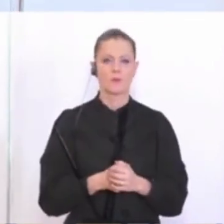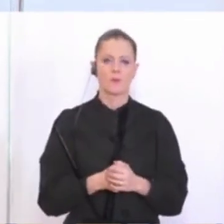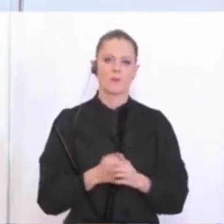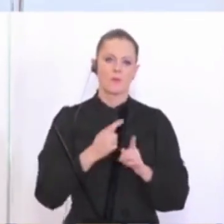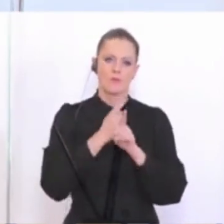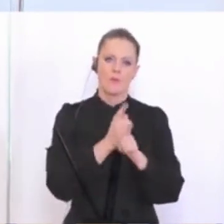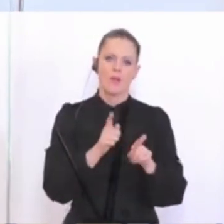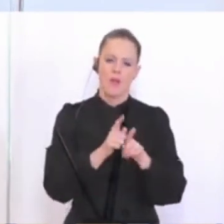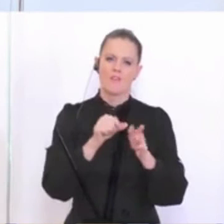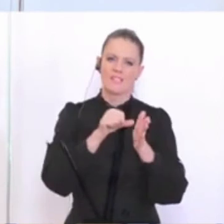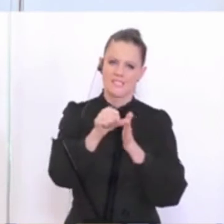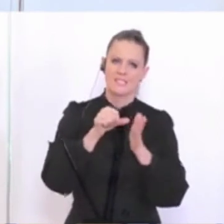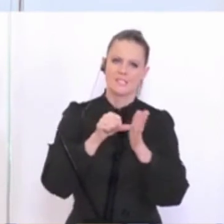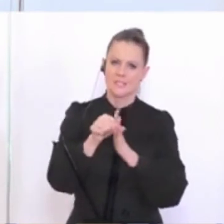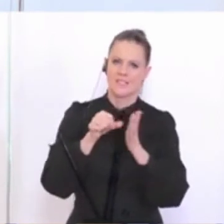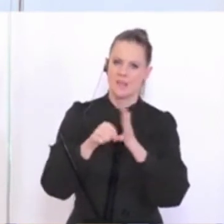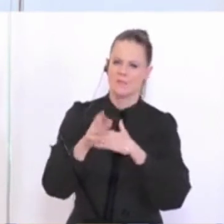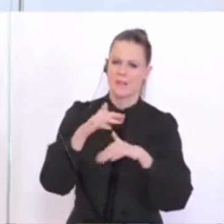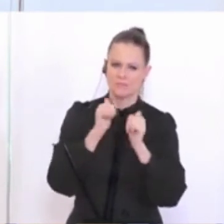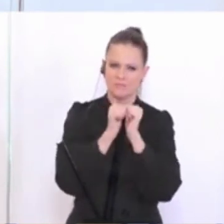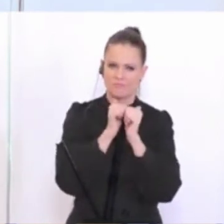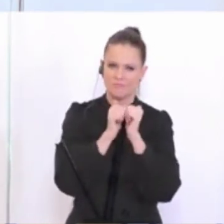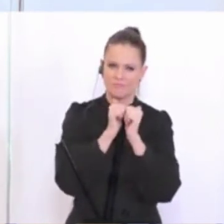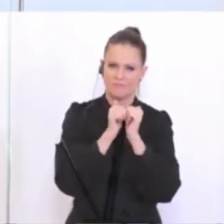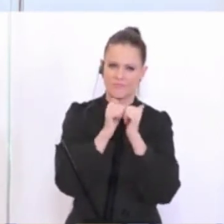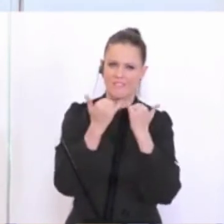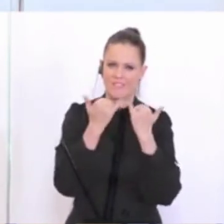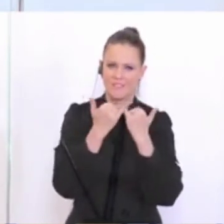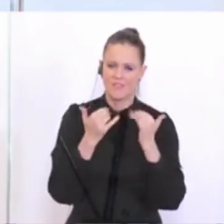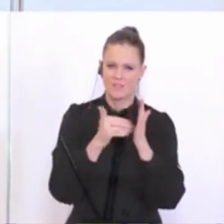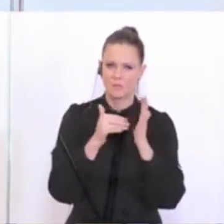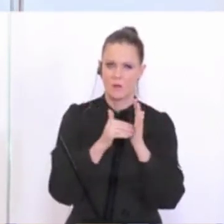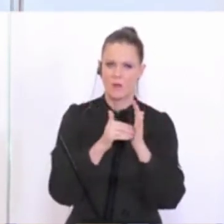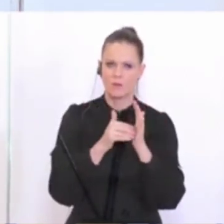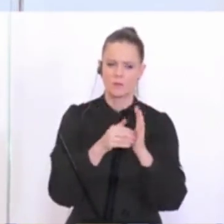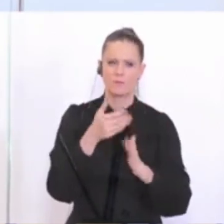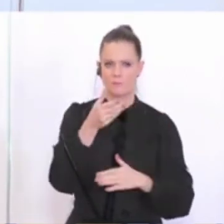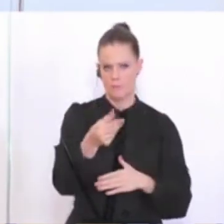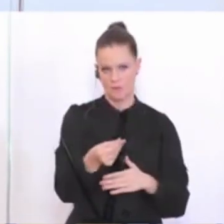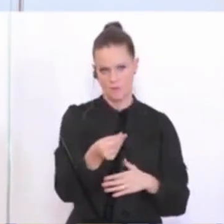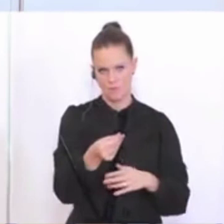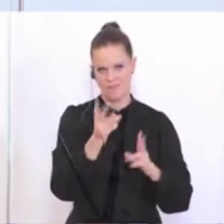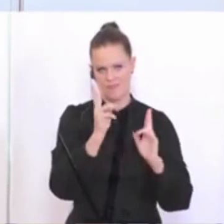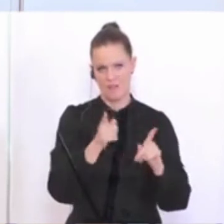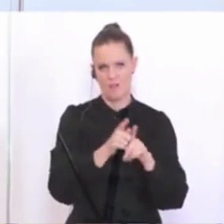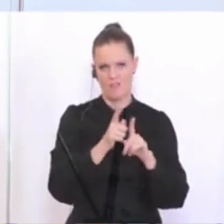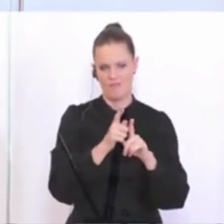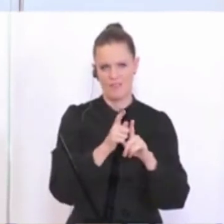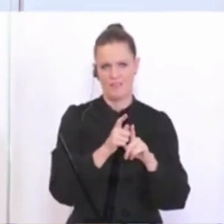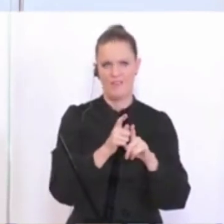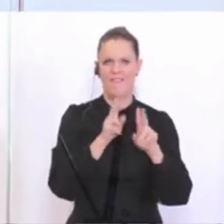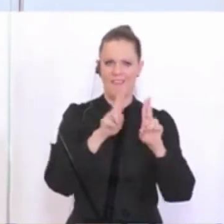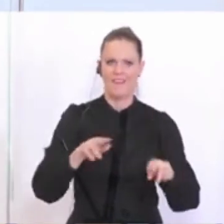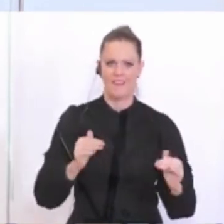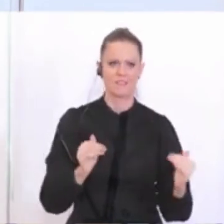den weiteren Zahlungen noch genaueren Berechnungsmethoden vorgegangen werden, damit das auch sozusagen einer gewissen Gerechtigkeit